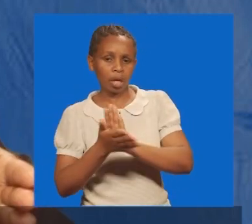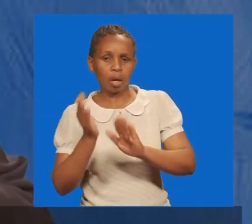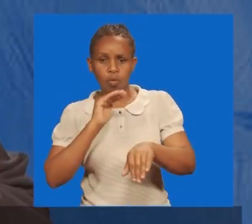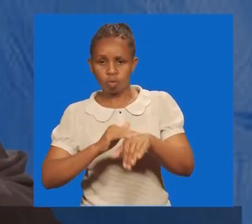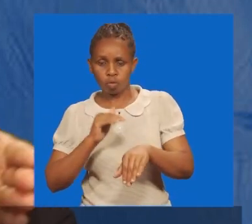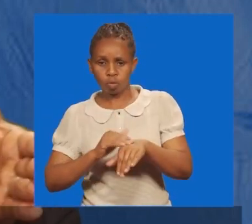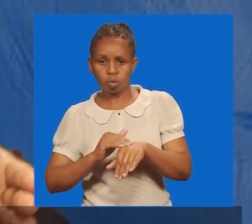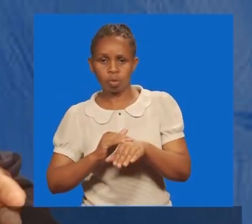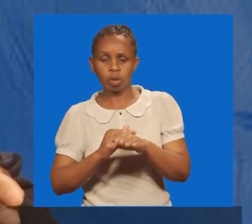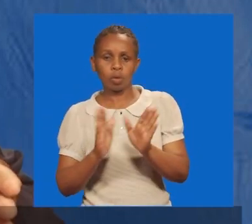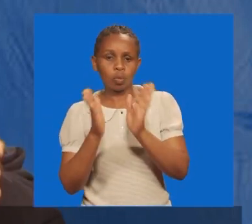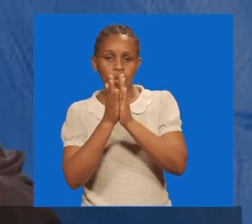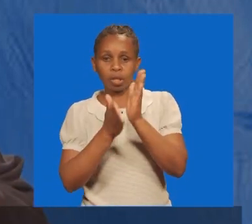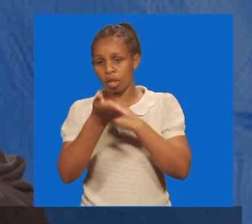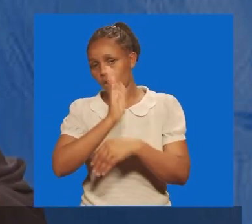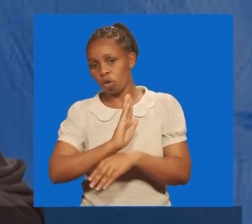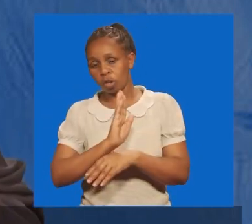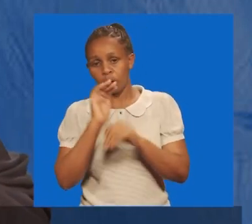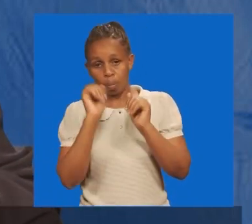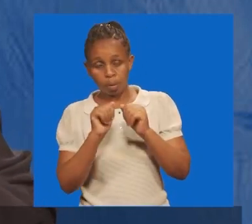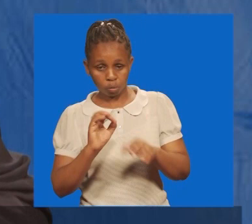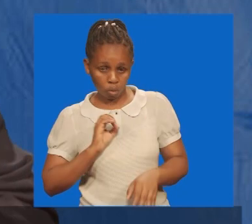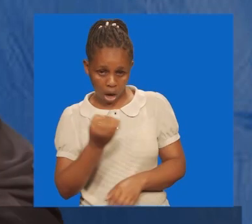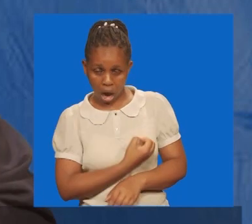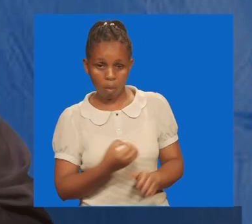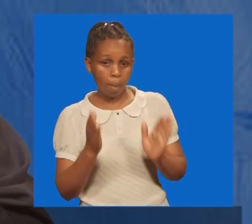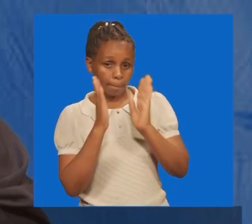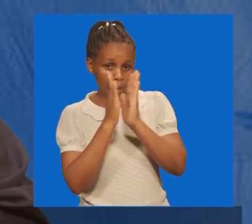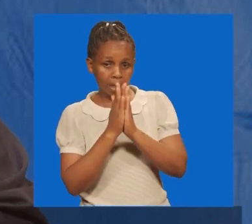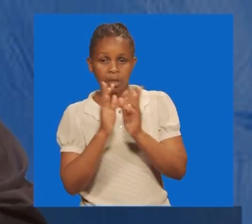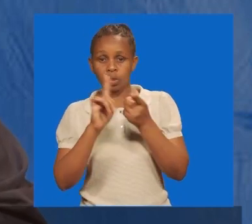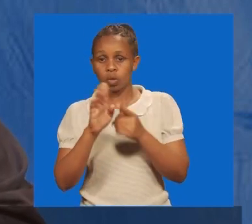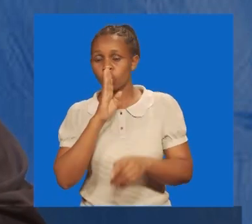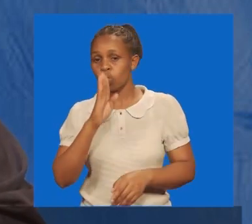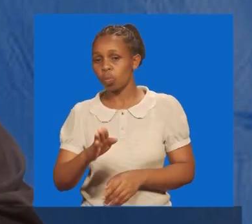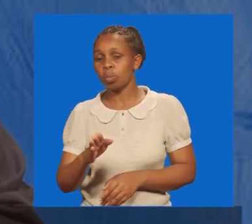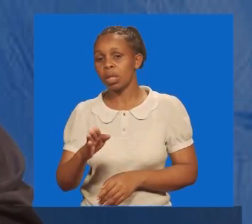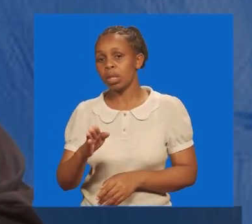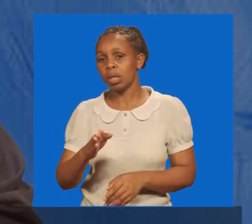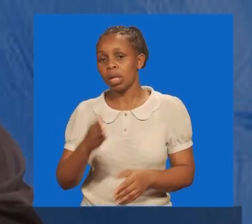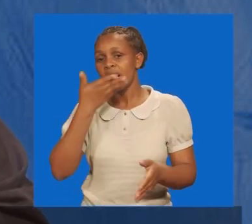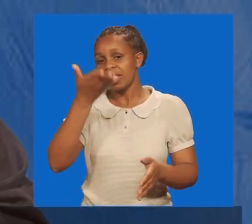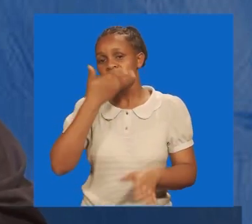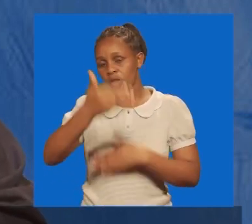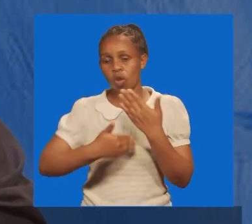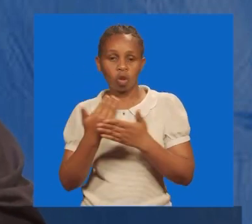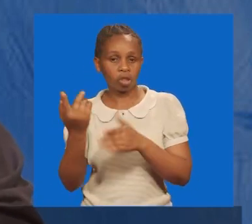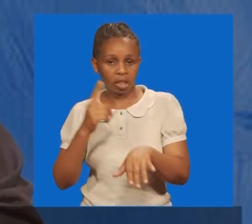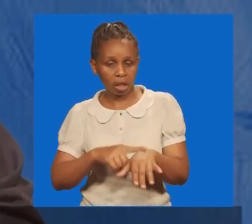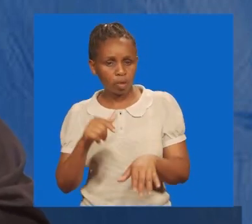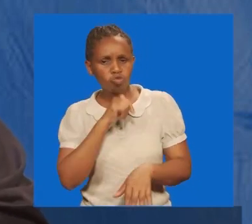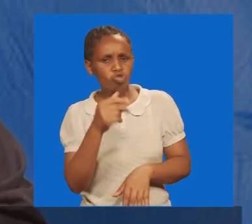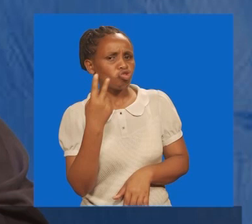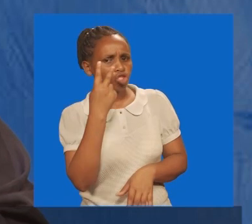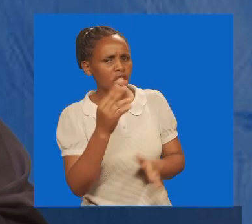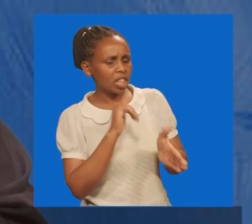yetu, na mwenyezi mungu, ili maombi yetu ya kaweze, na kunjibiwa, kila wakati, tusijitukaona